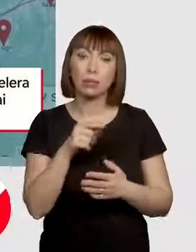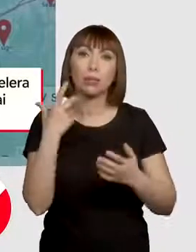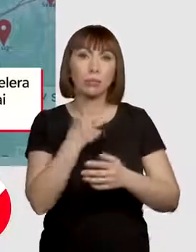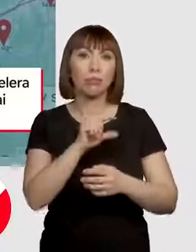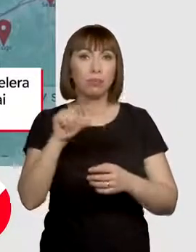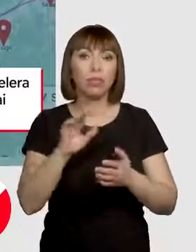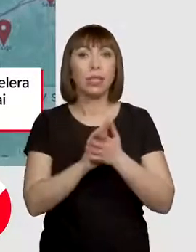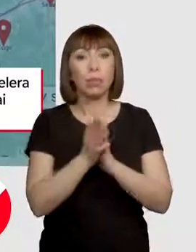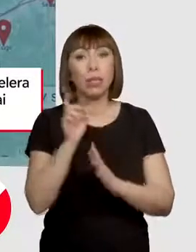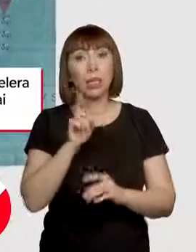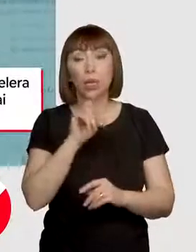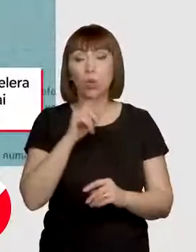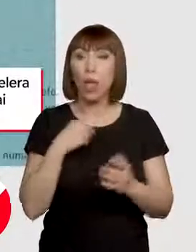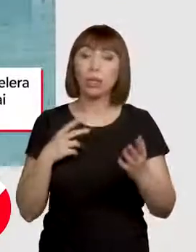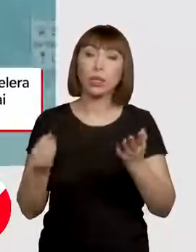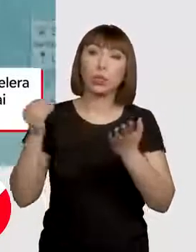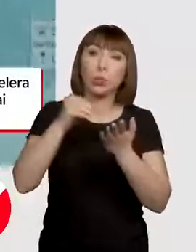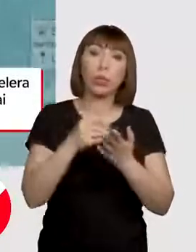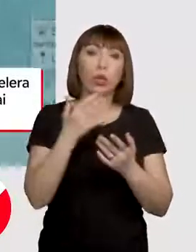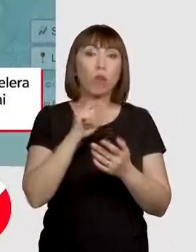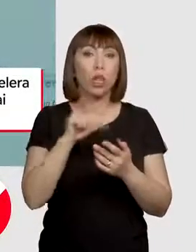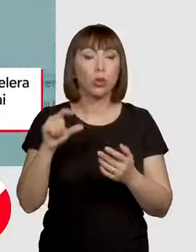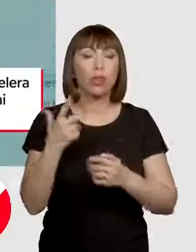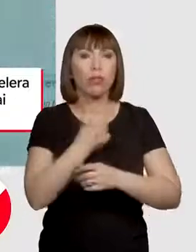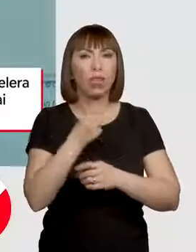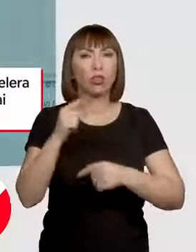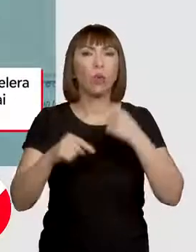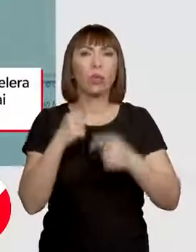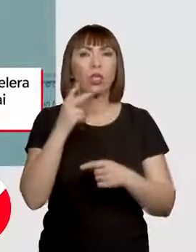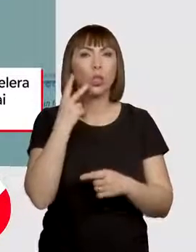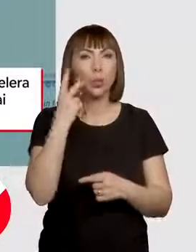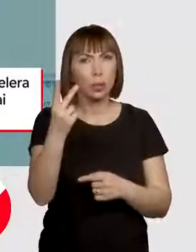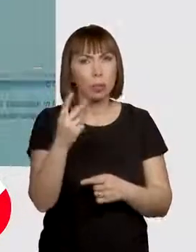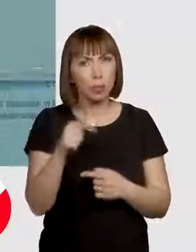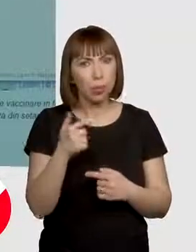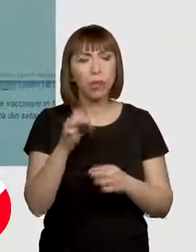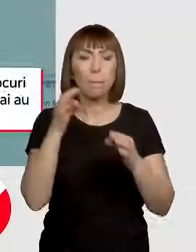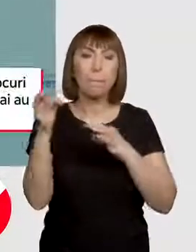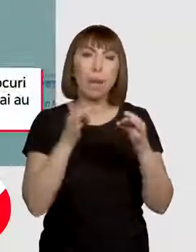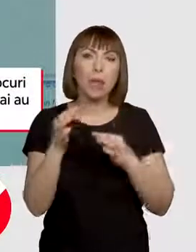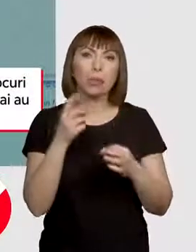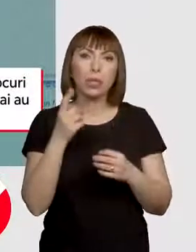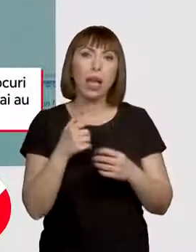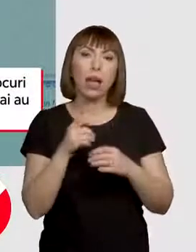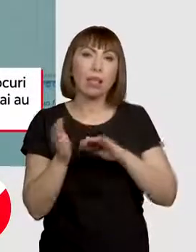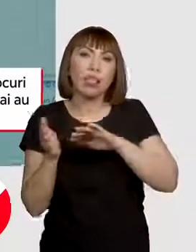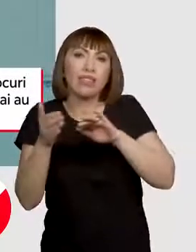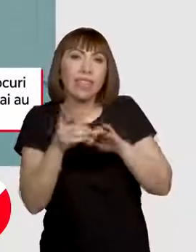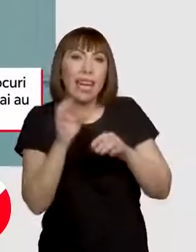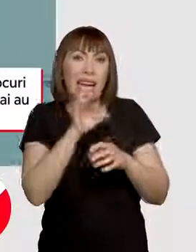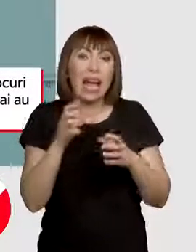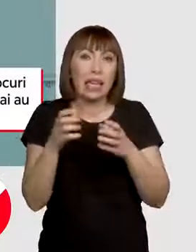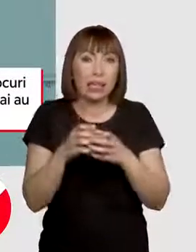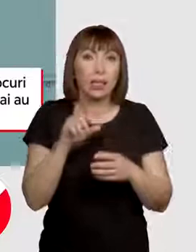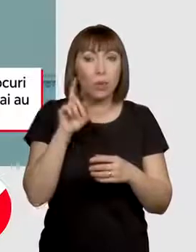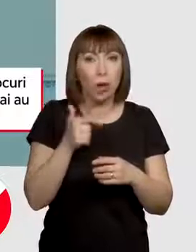termina. Dacă nu este suplimentat numărul de doze de vaccin în următoarele două săptămâni, planul de a evita carantina s-ar